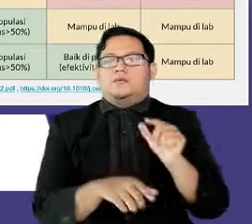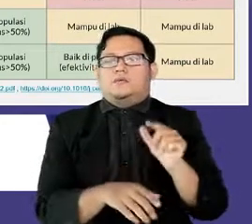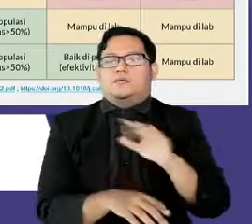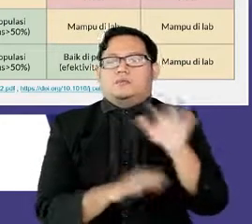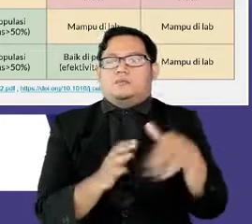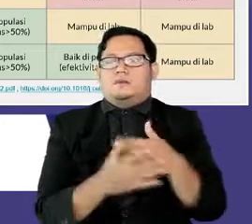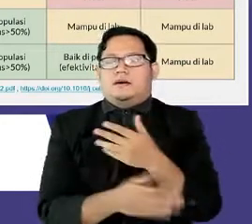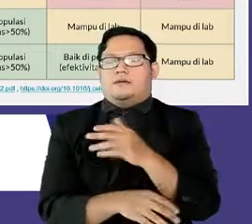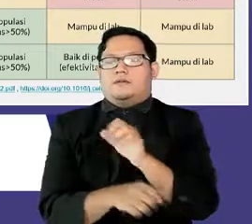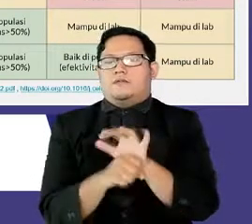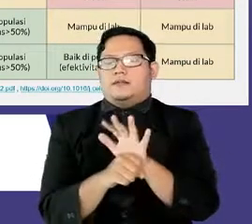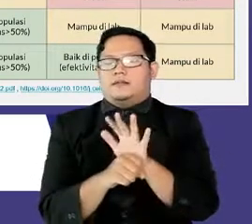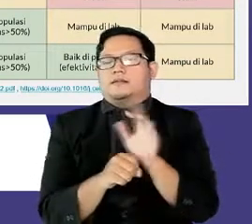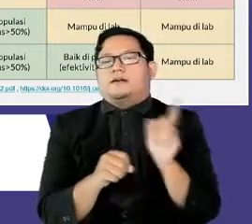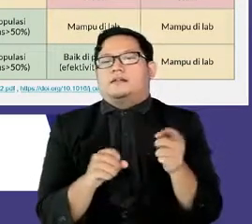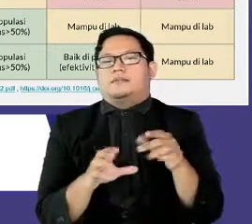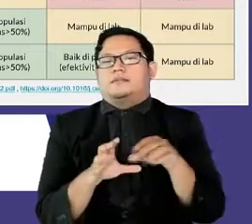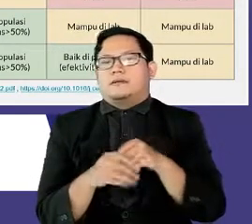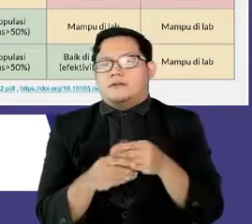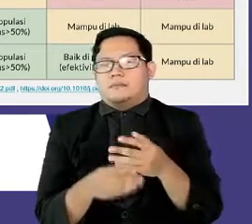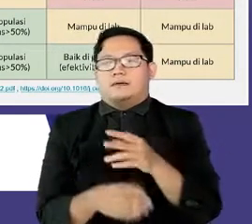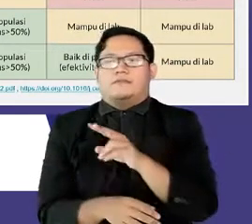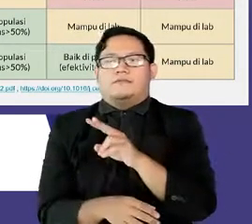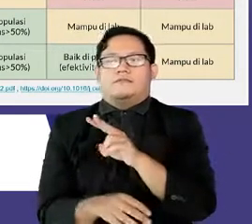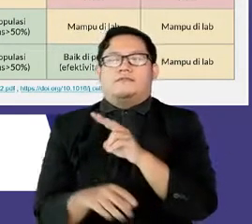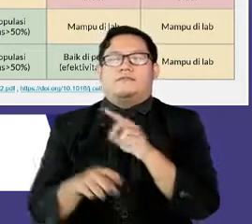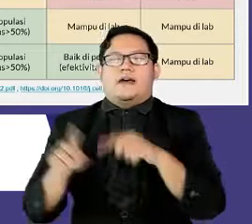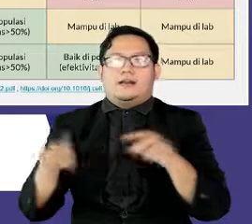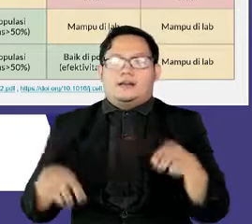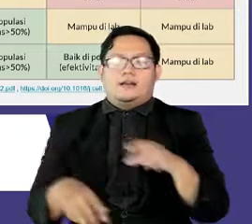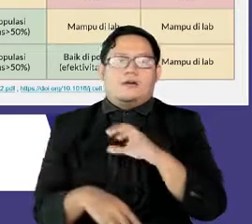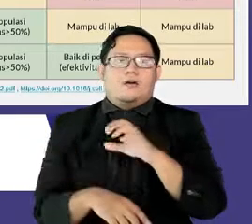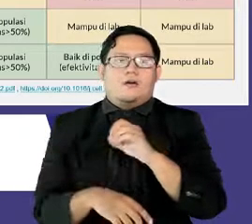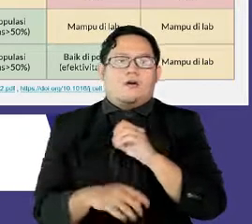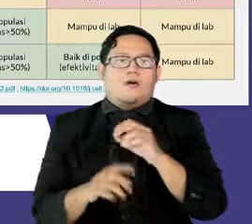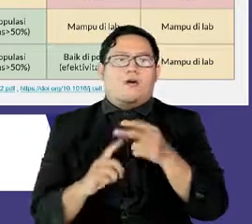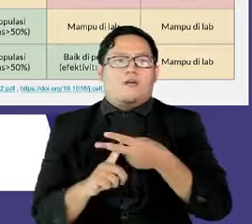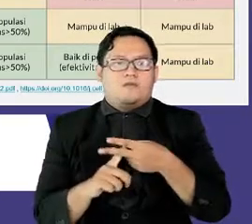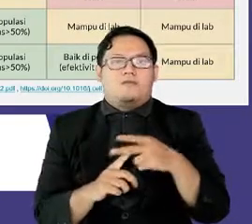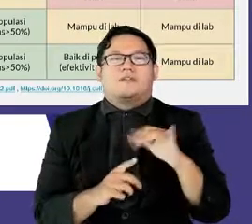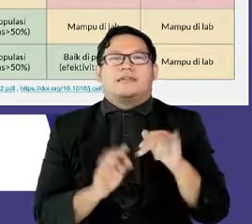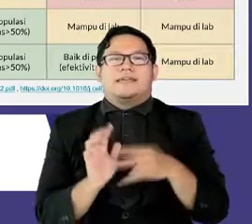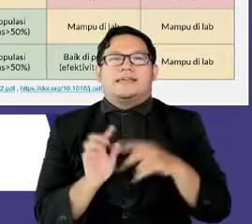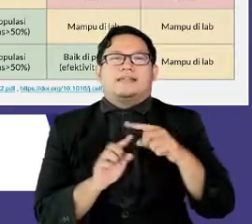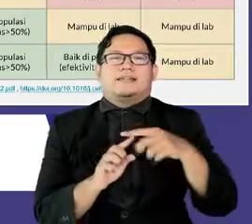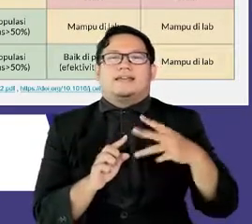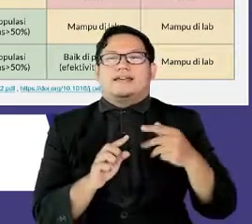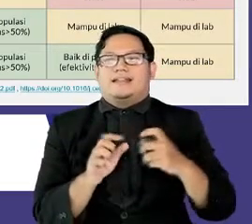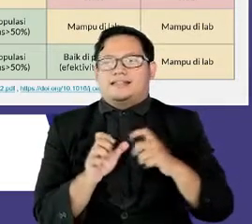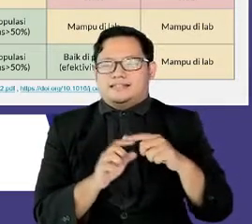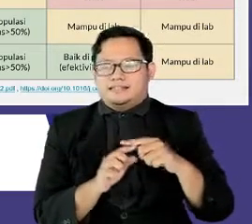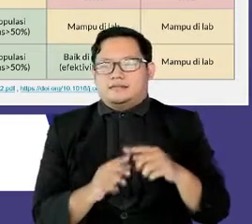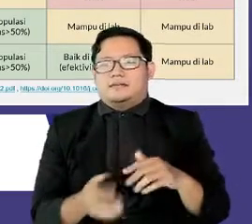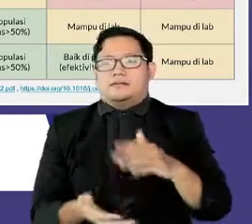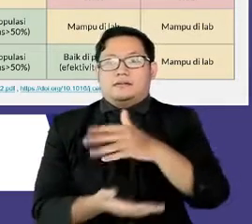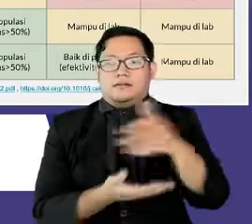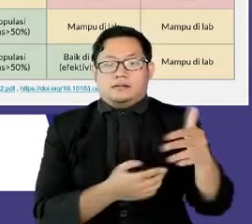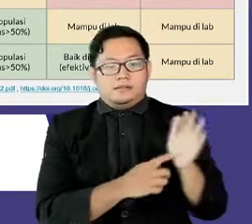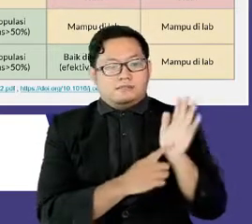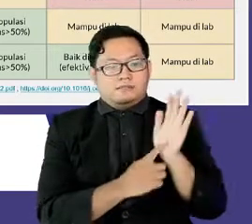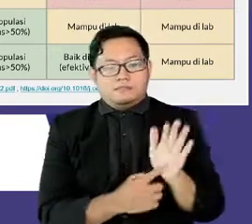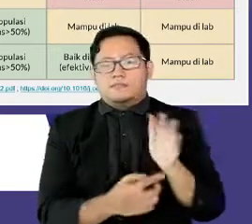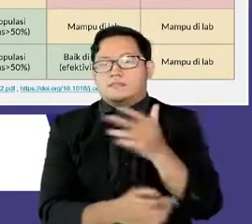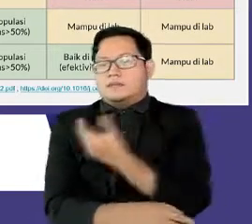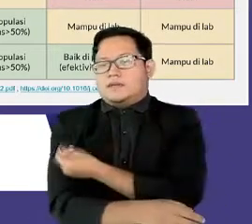termasuk varian of interest. Data telah jelas menunjukkan tidak ada vaksin yang dapat